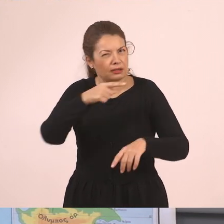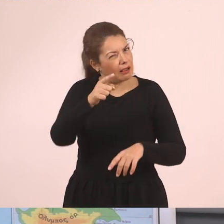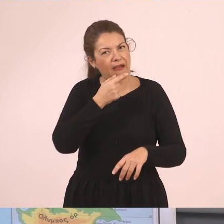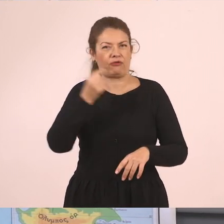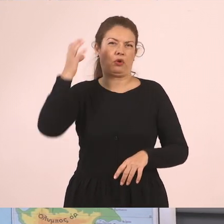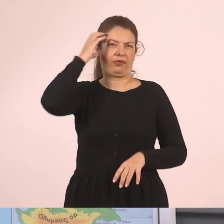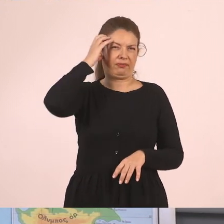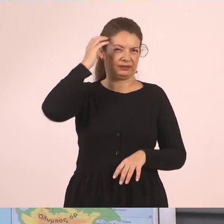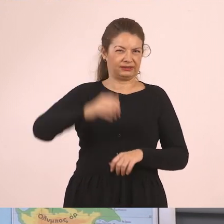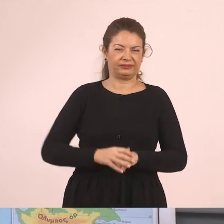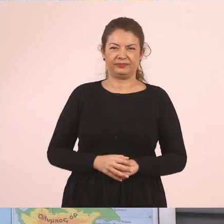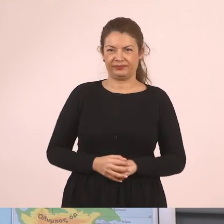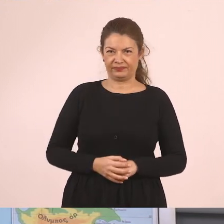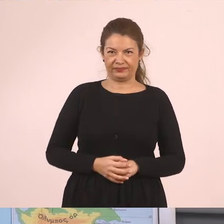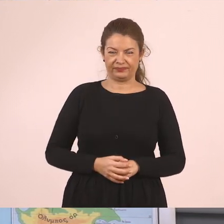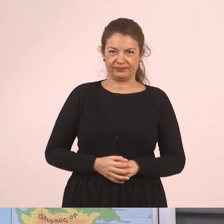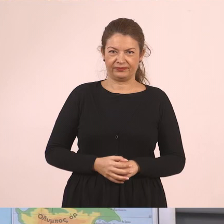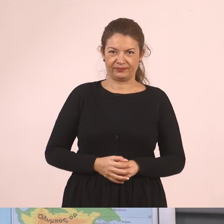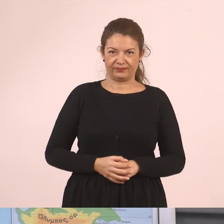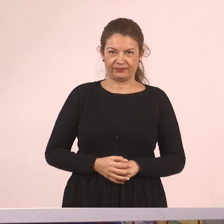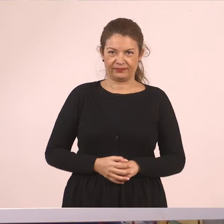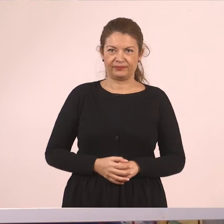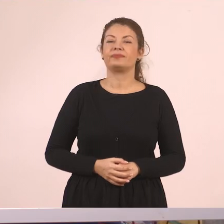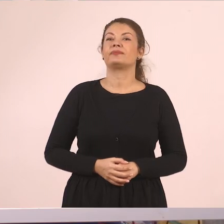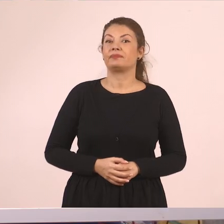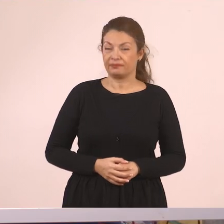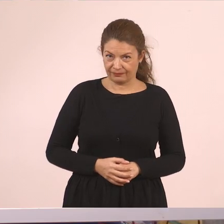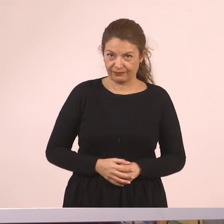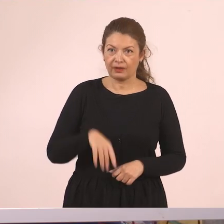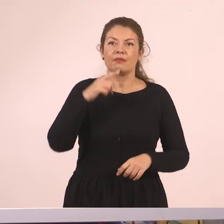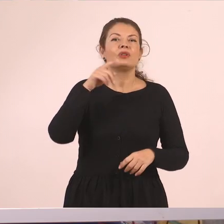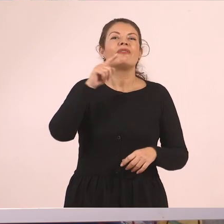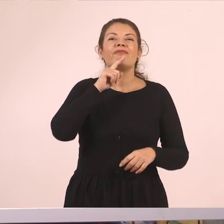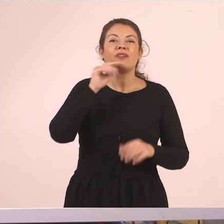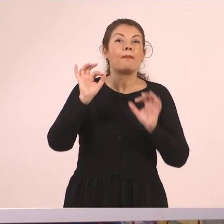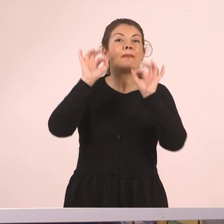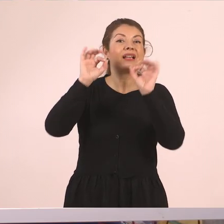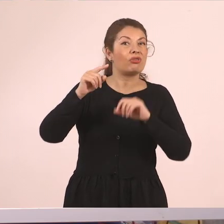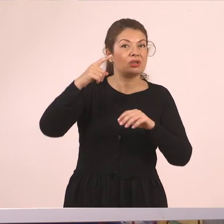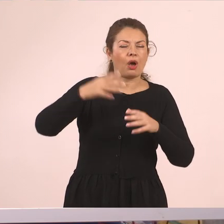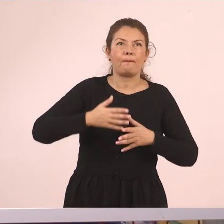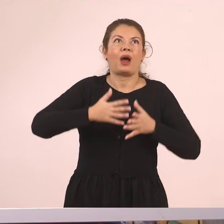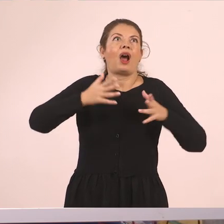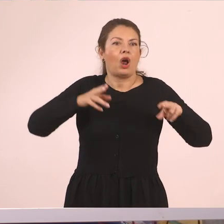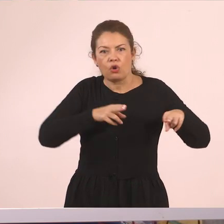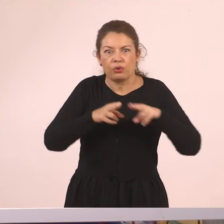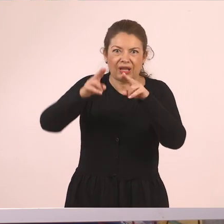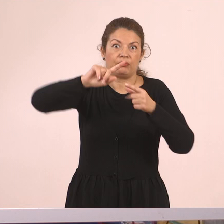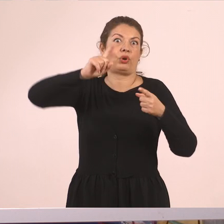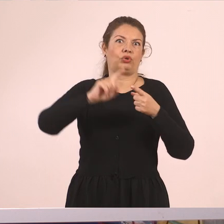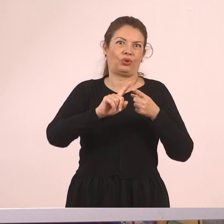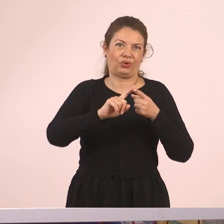να τα ξεχωρίσουμε στο μυαλό μας. Έχουμε και λέμε. Ο Αλιάκμονας, το μεγαλύτερο ποτάμι της Ελλάδας,